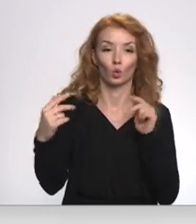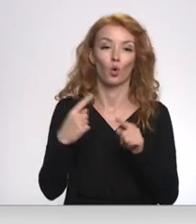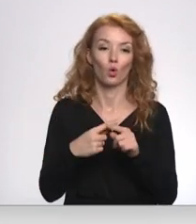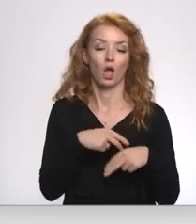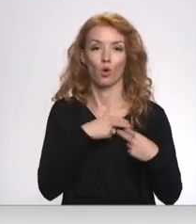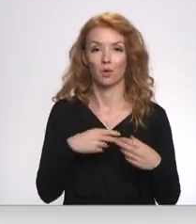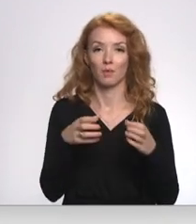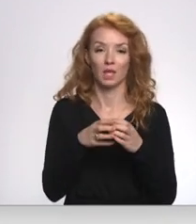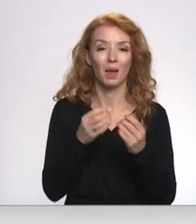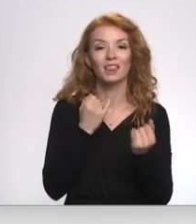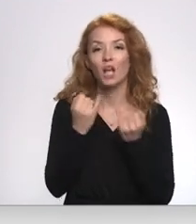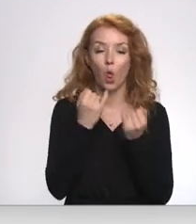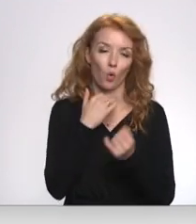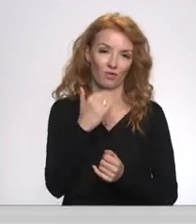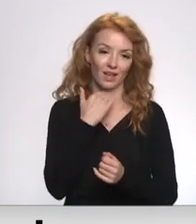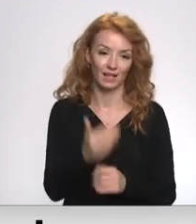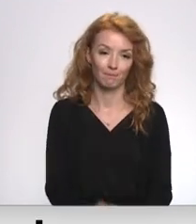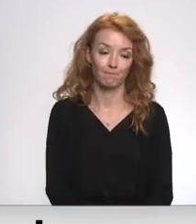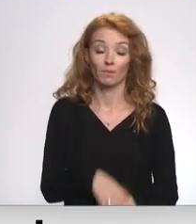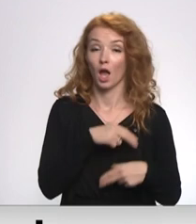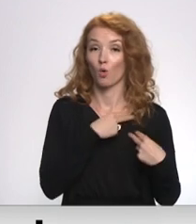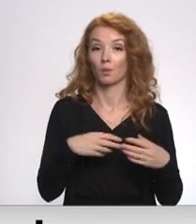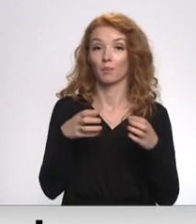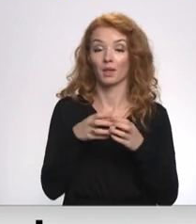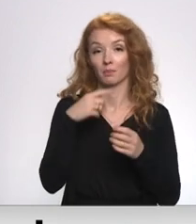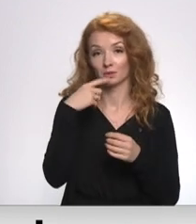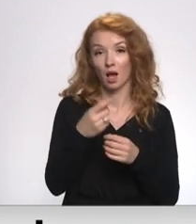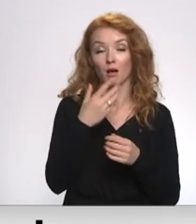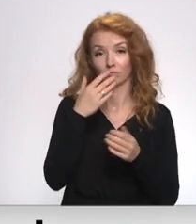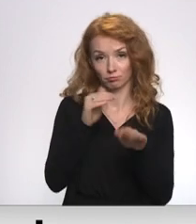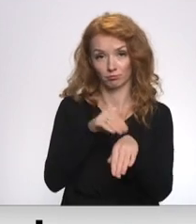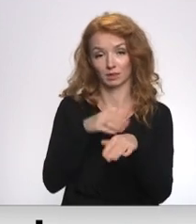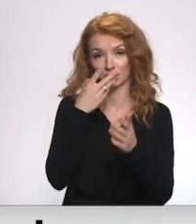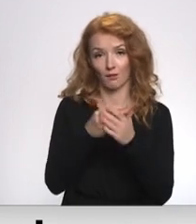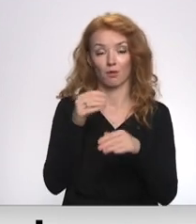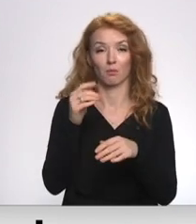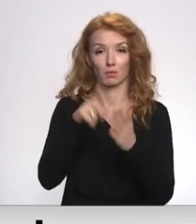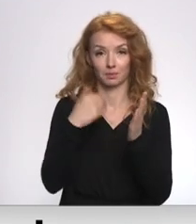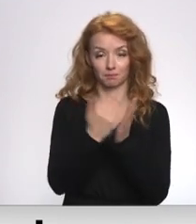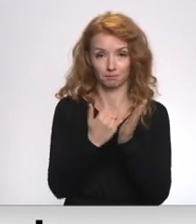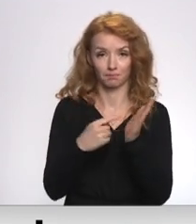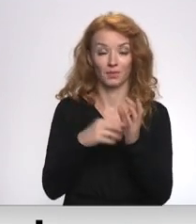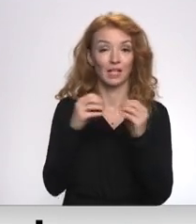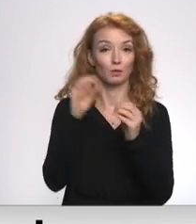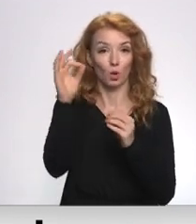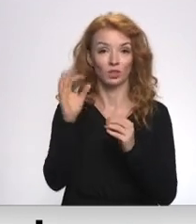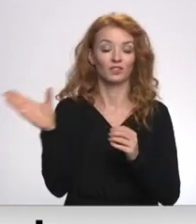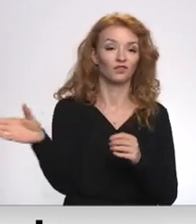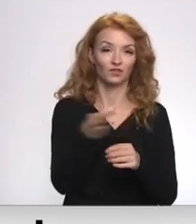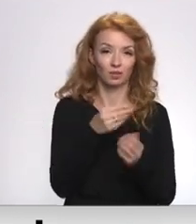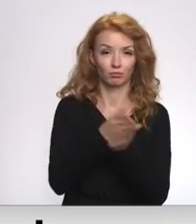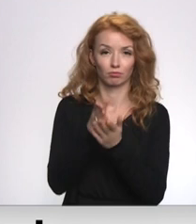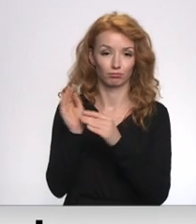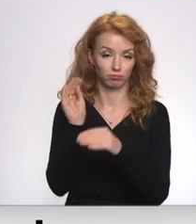arotbiedrība dialoga nevēlas. Arotbiedrība atgādina par savām prasībām. 10% elgas pielikums metiņiem visās kvalitkācijas